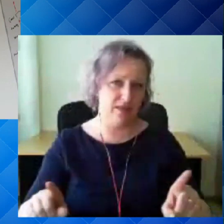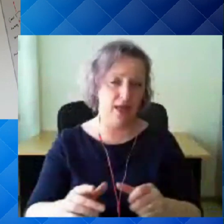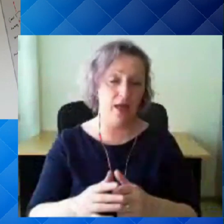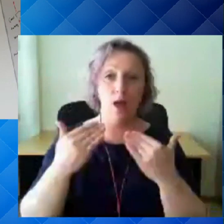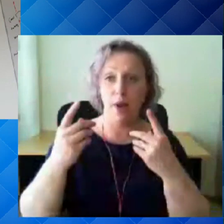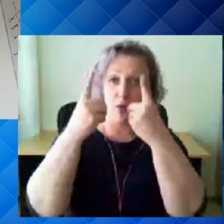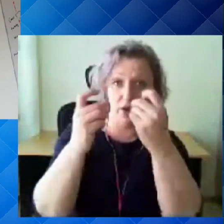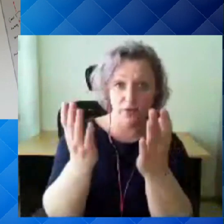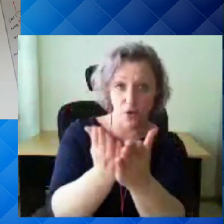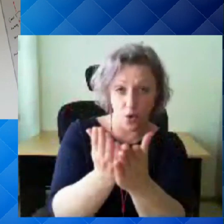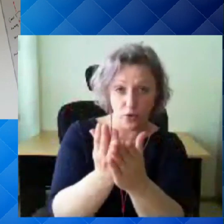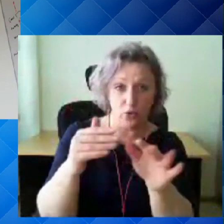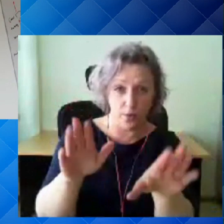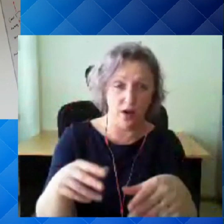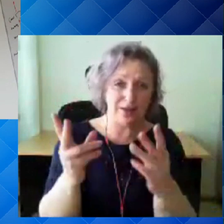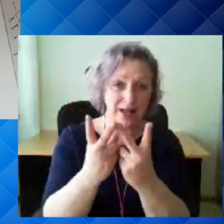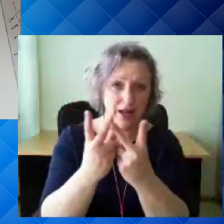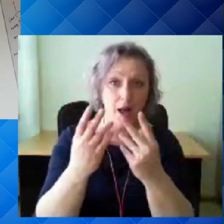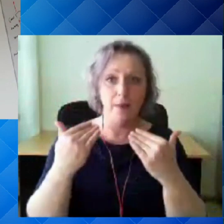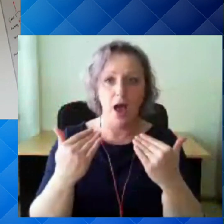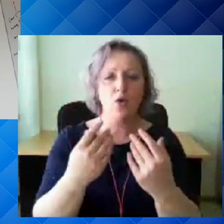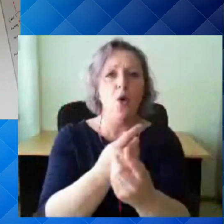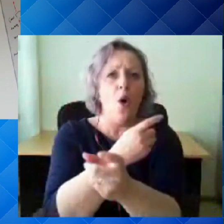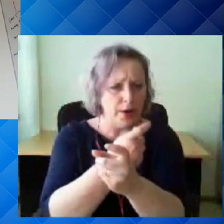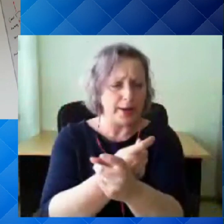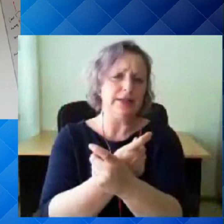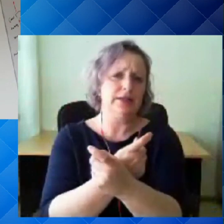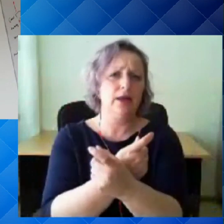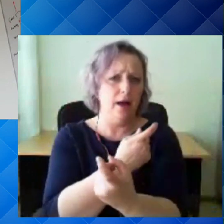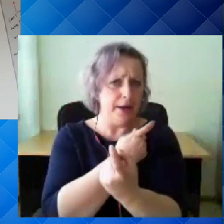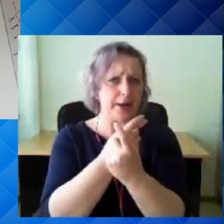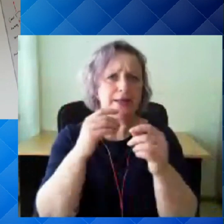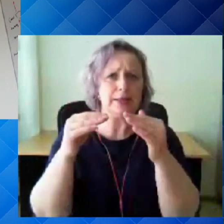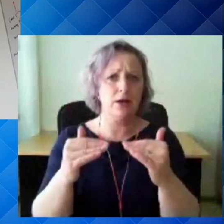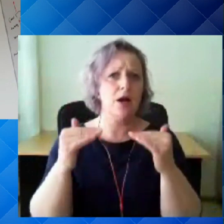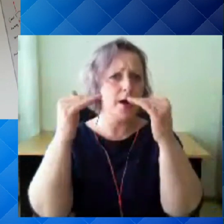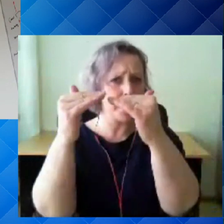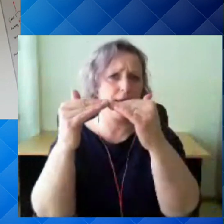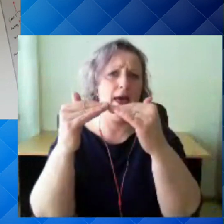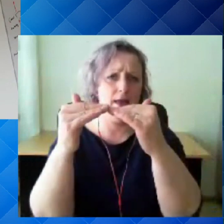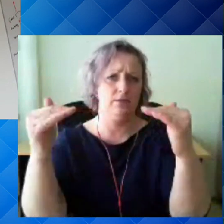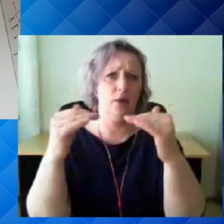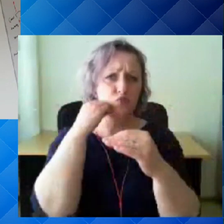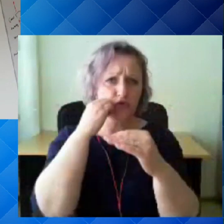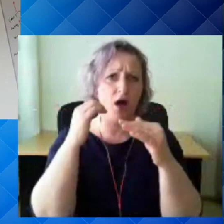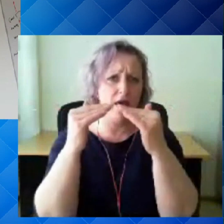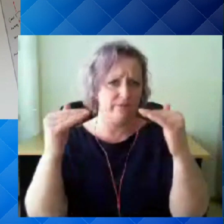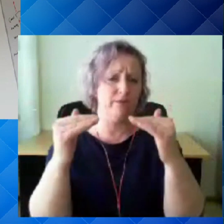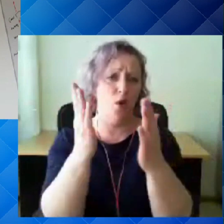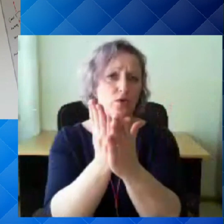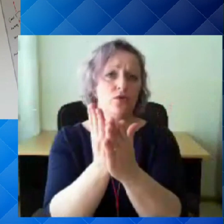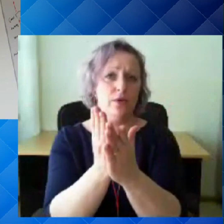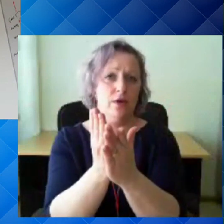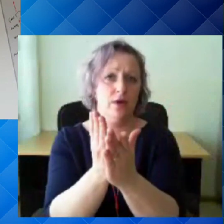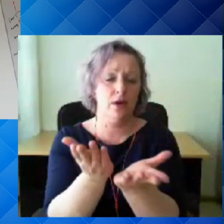nagu Marianne ütles, me oleme selles kõrge riskifaasis, et me oleme nii-öelda punases ja